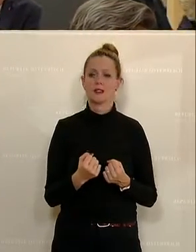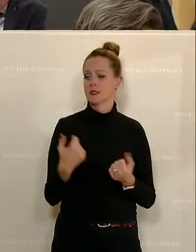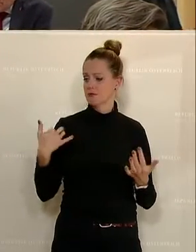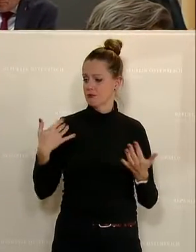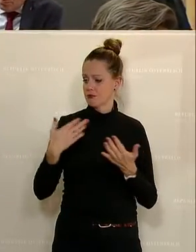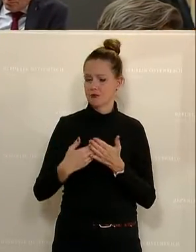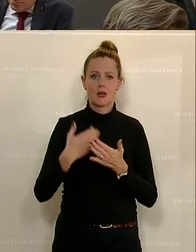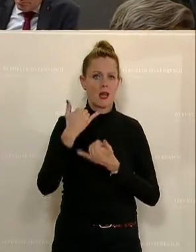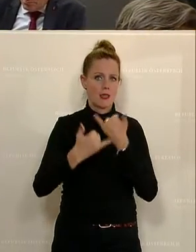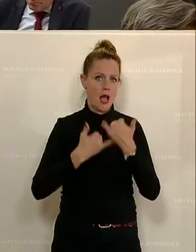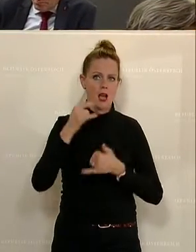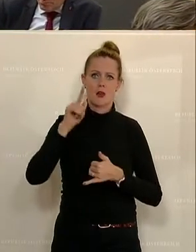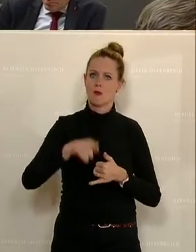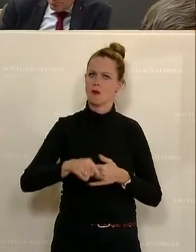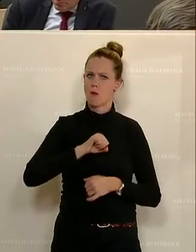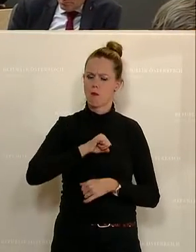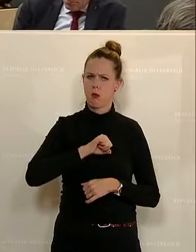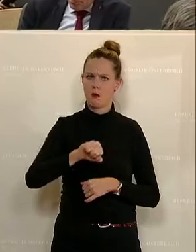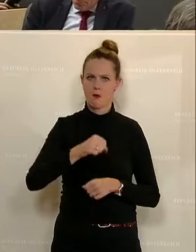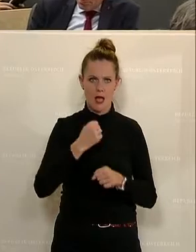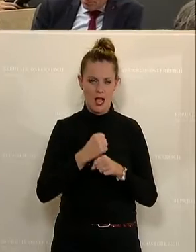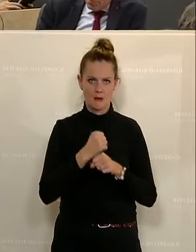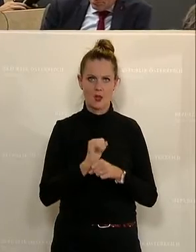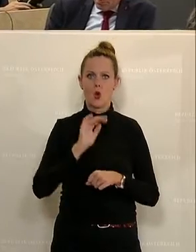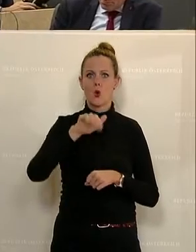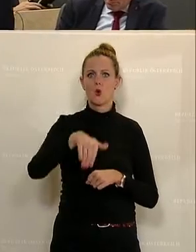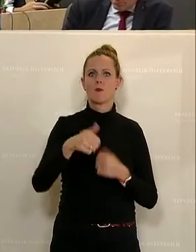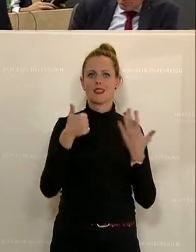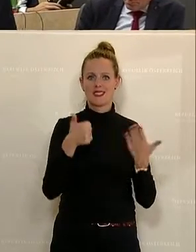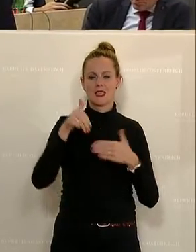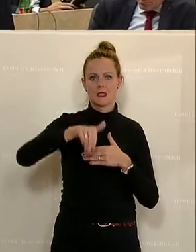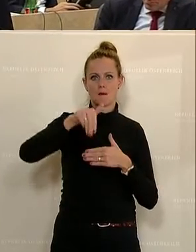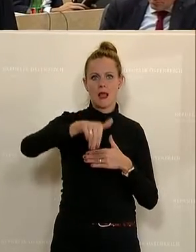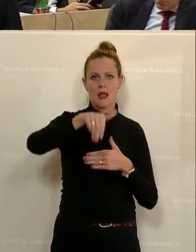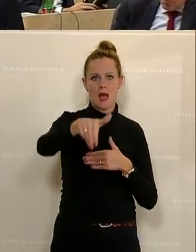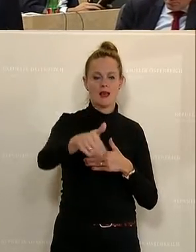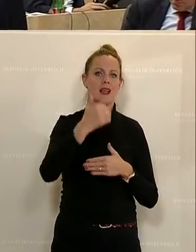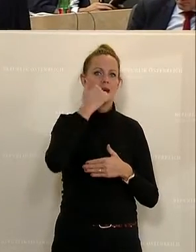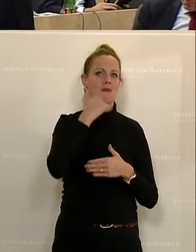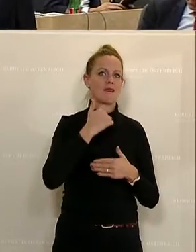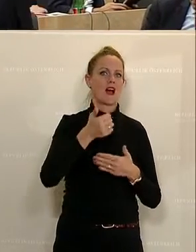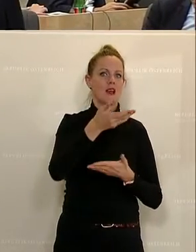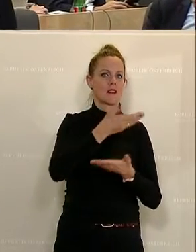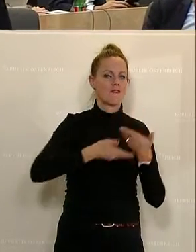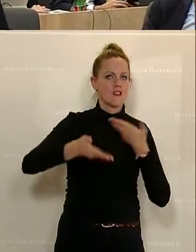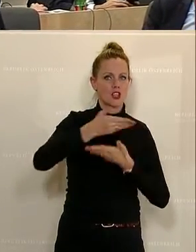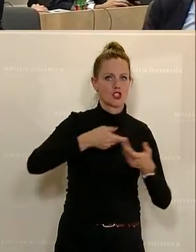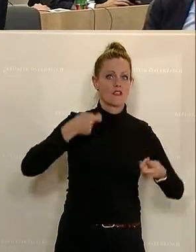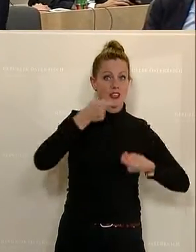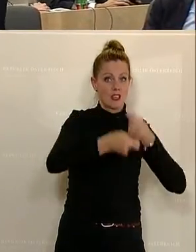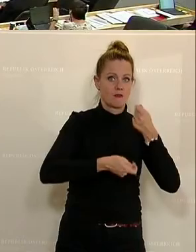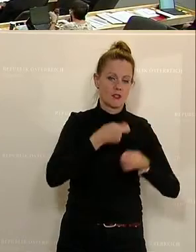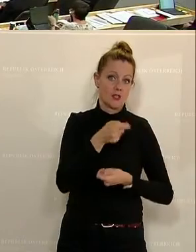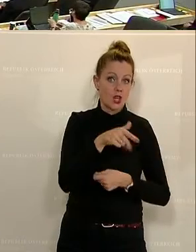Monaten und Jahren einen enormen Boost hereinzubekommen. Über 6 Milliarden werden privatwirtschaftlich investiert. Das ist aber nicht genug.